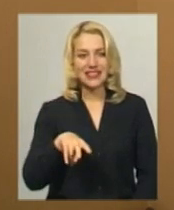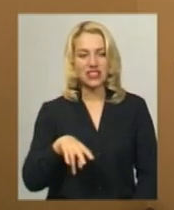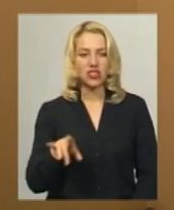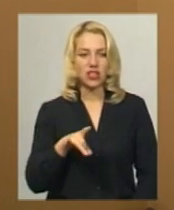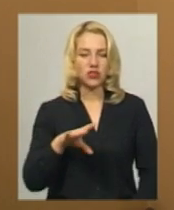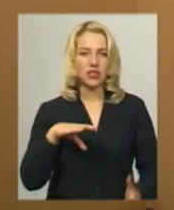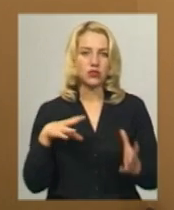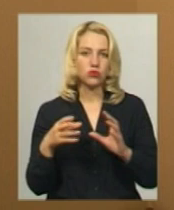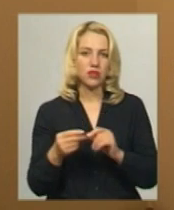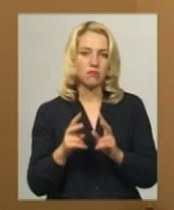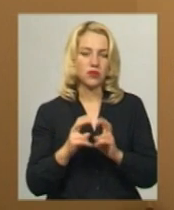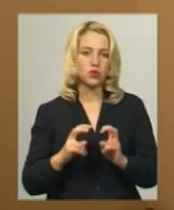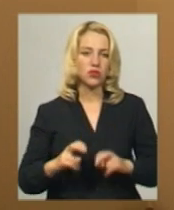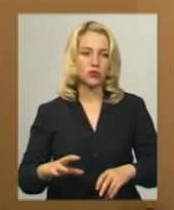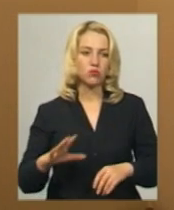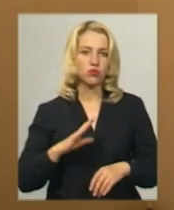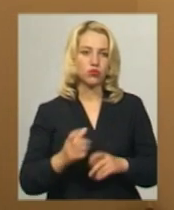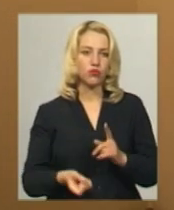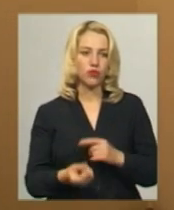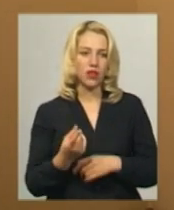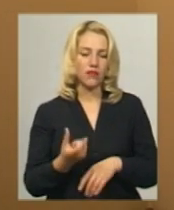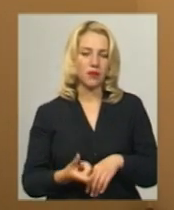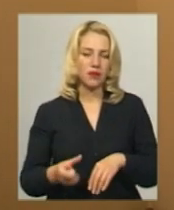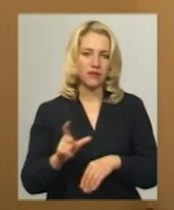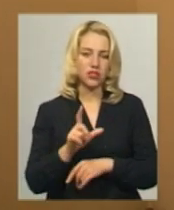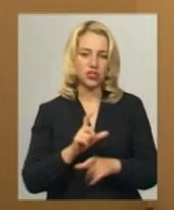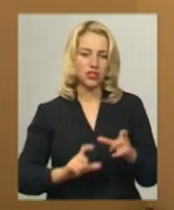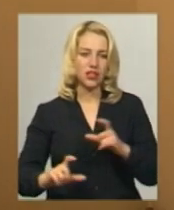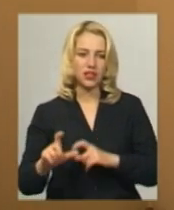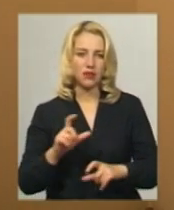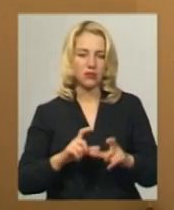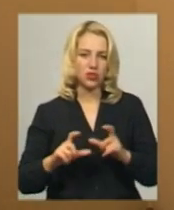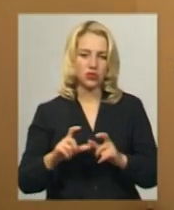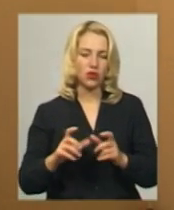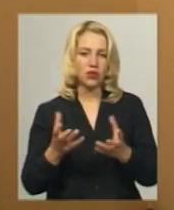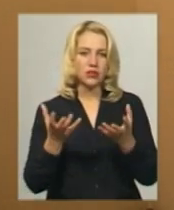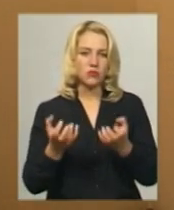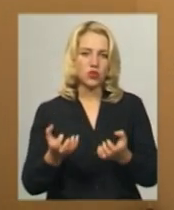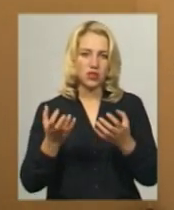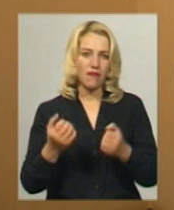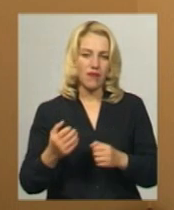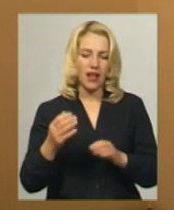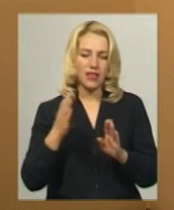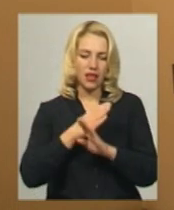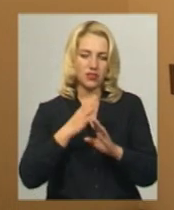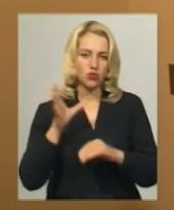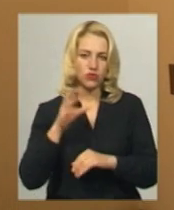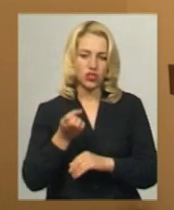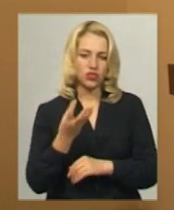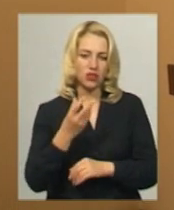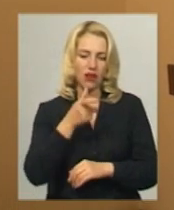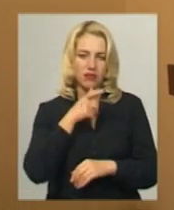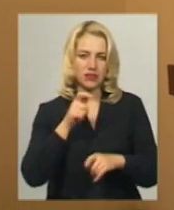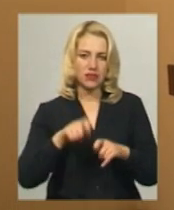За результатами досліджень було виявлено перевищення хмічного споживання кисню у всіх 14 пробах, що